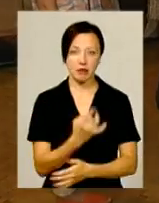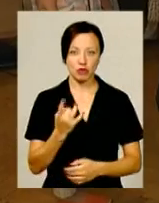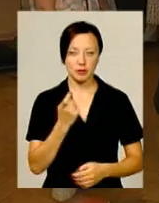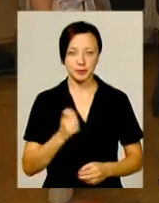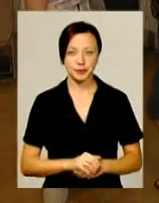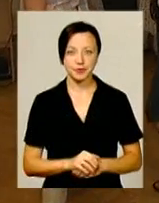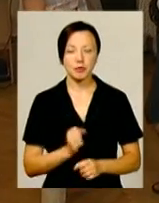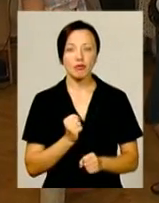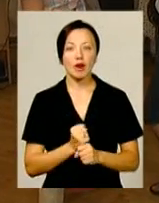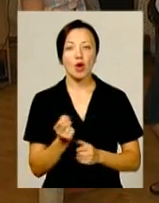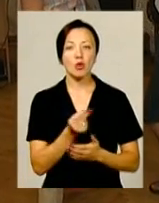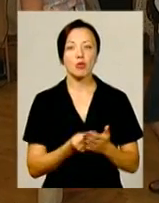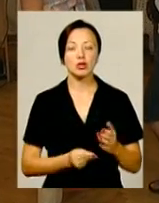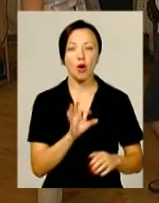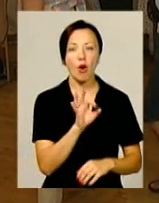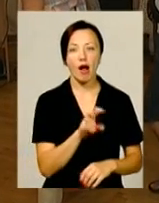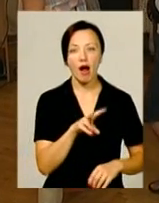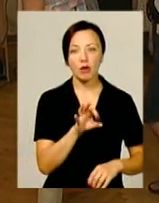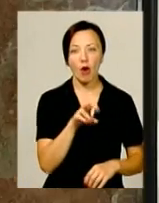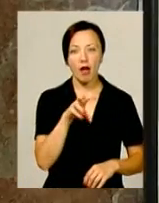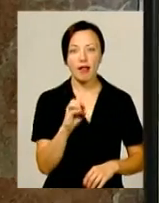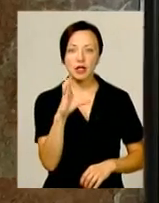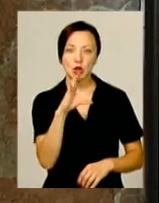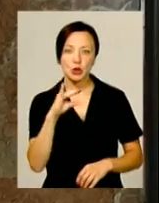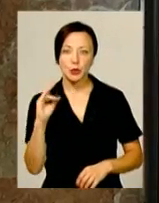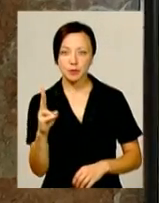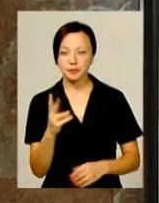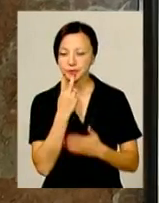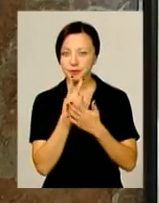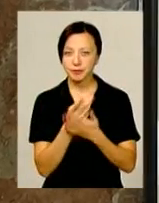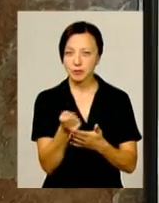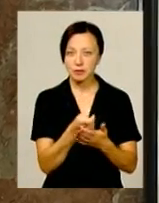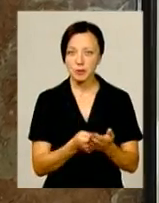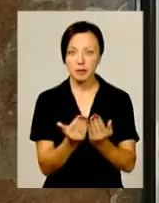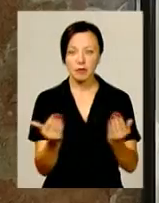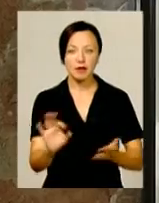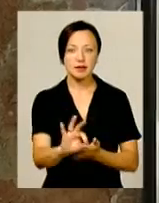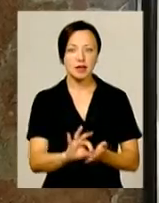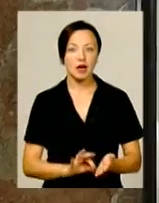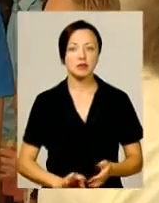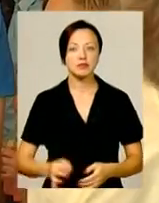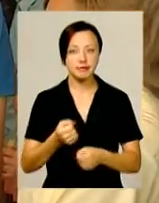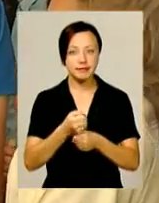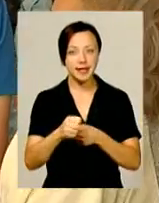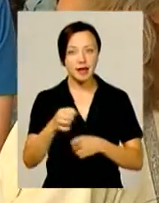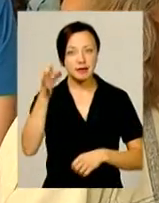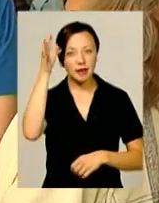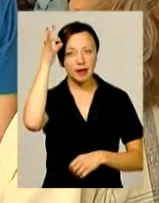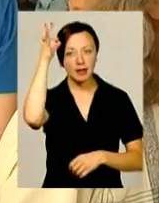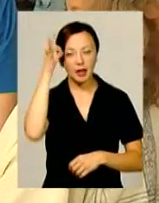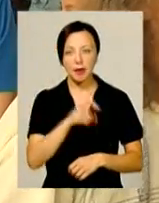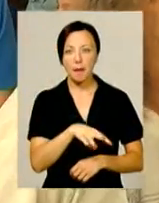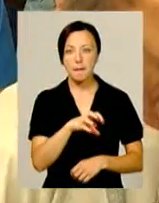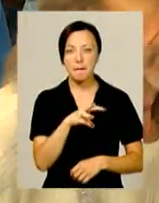Роботи Олени Олесюк, представлені в Хмельницькому художньому музеї, одразу примушують згадати Казиміра Малевича.